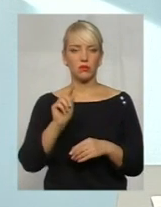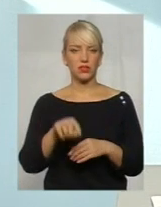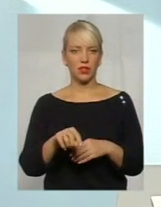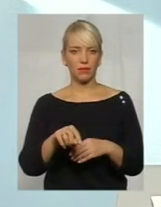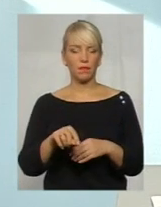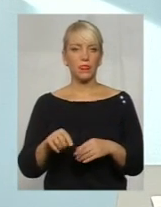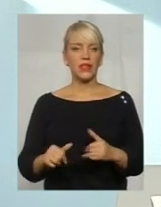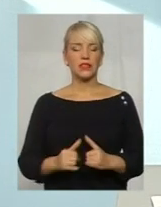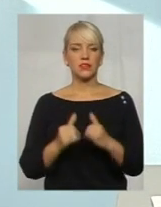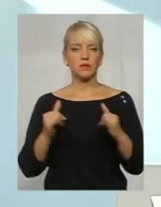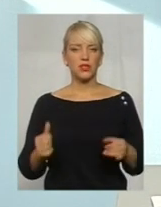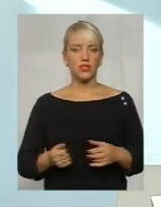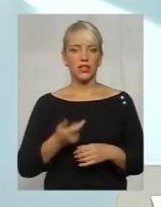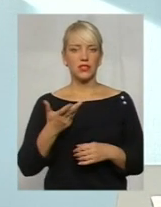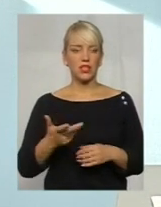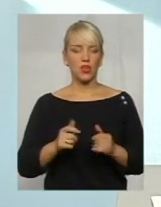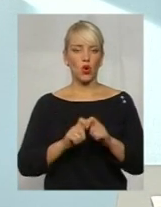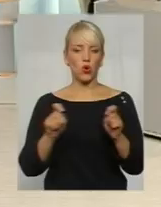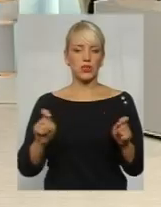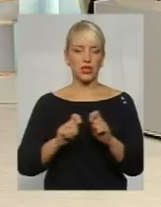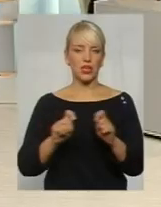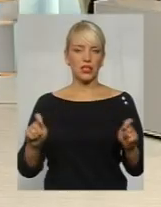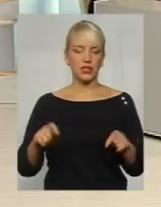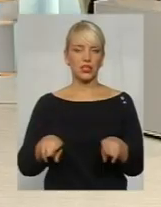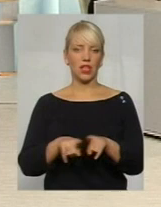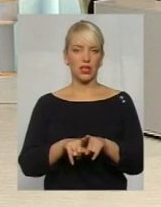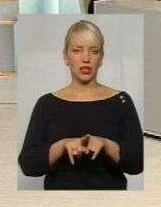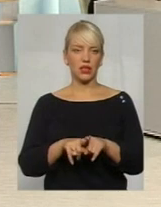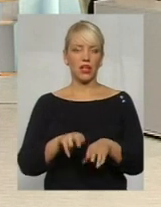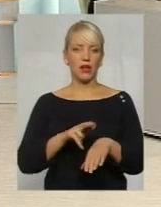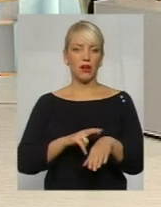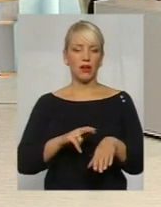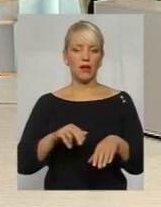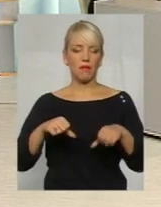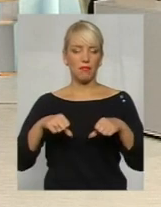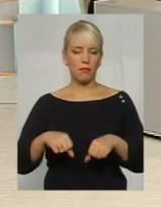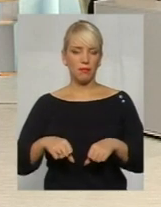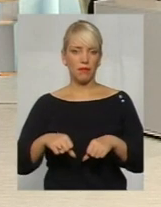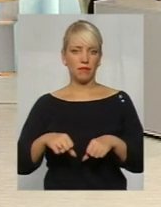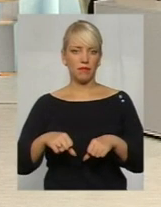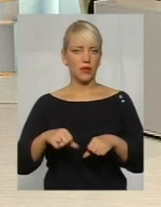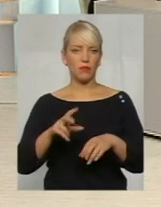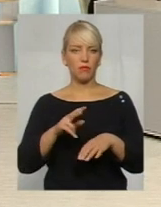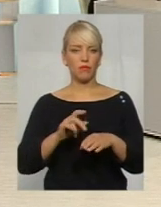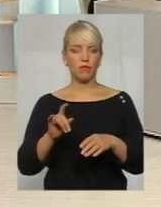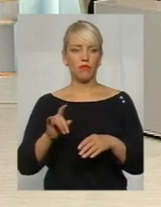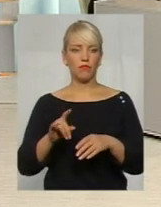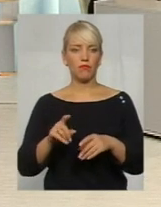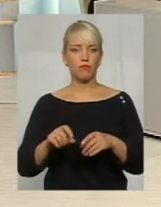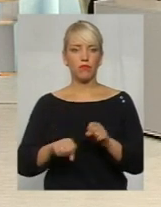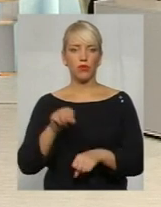більшилась кількість розкритих таких правопорушень. Шахрайство – це є